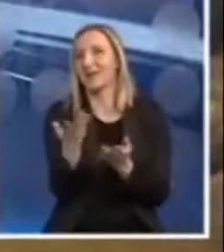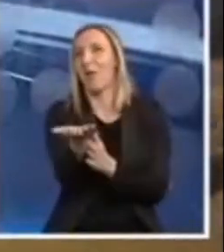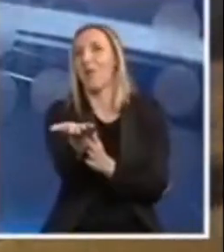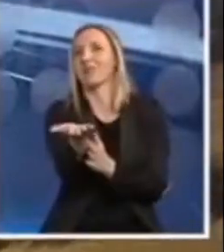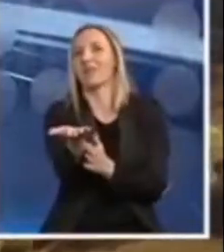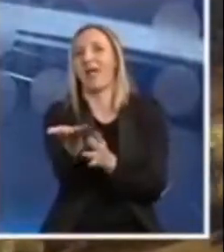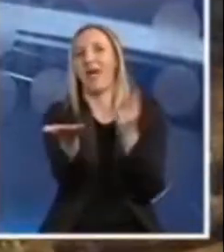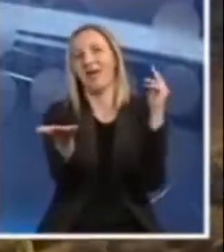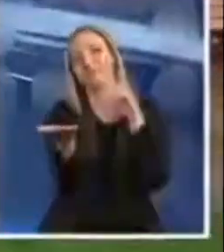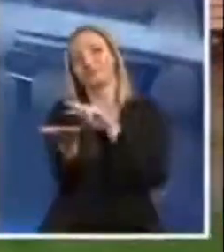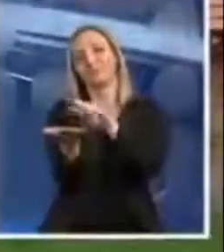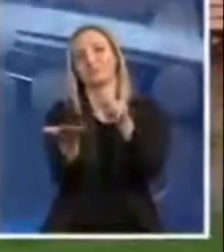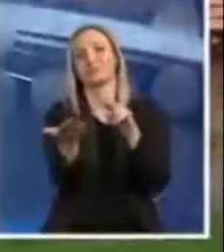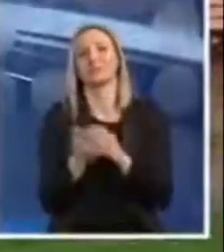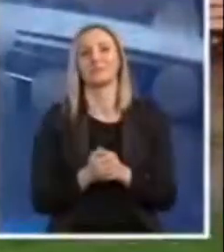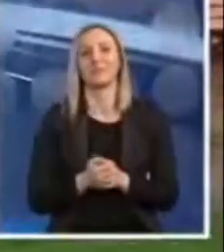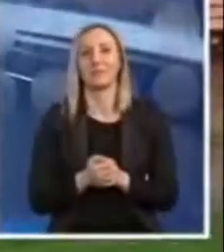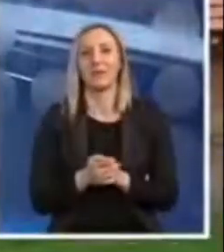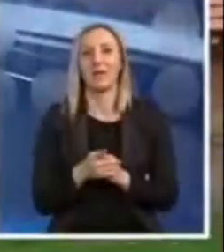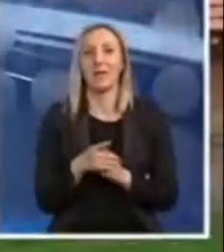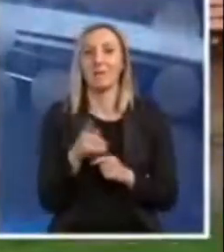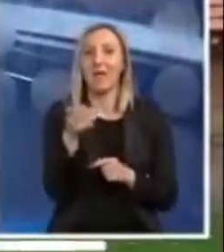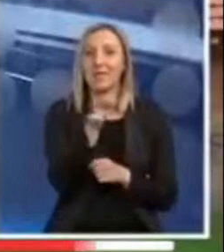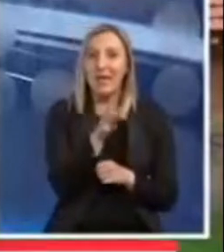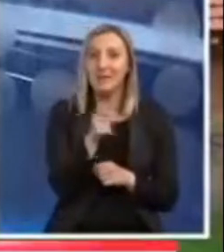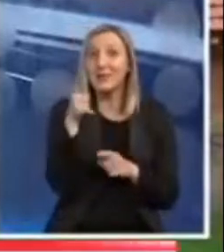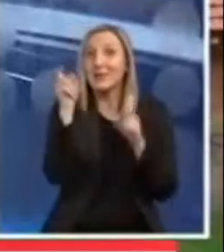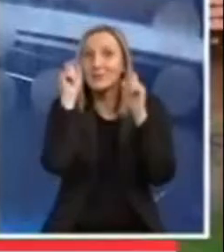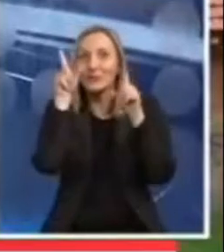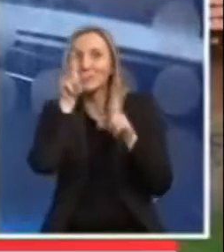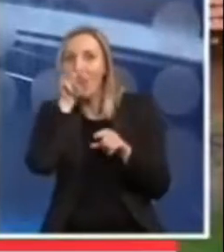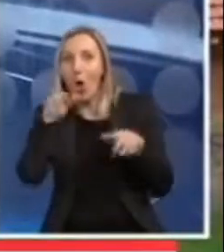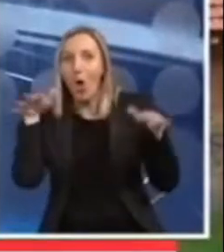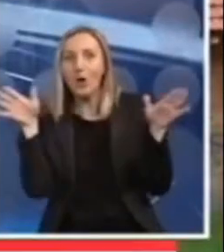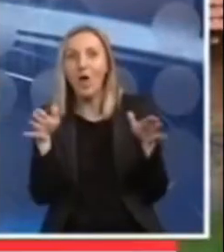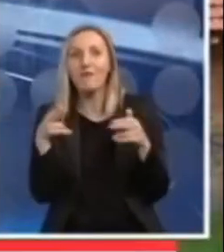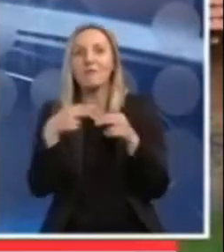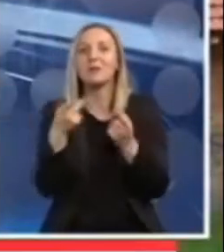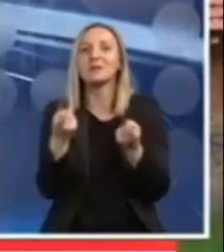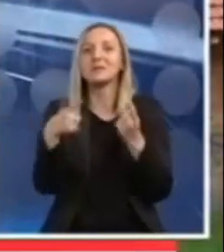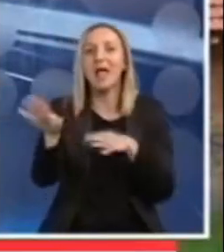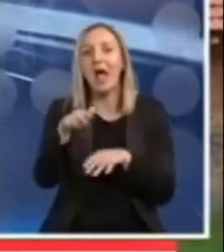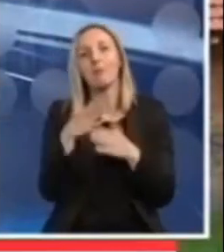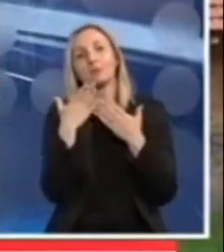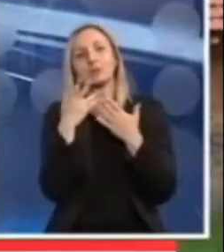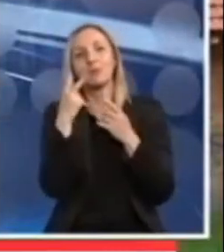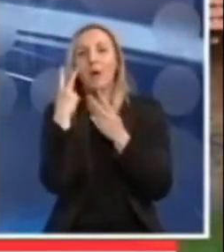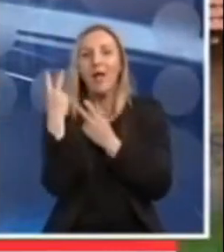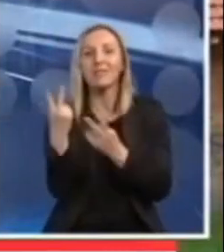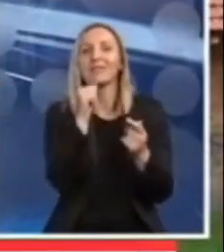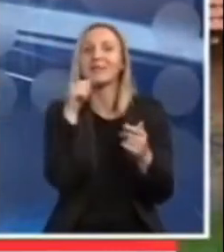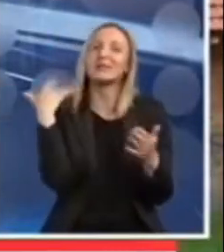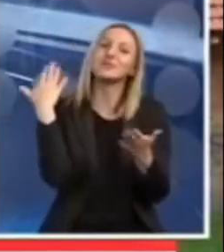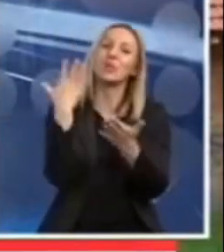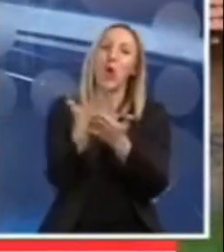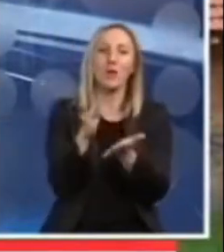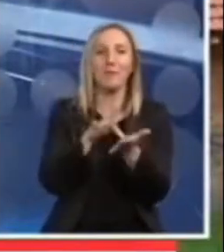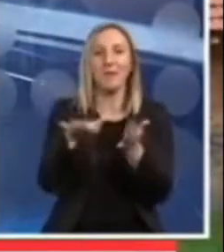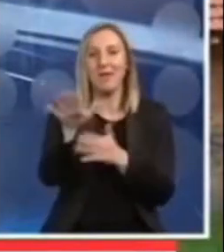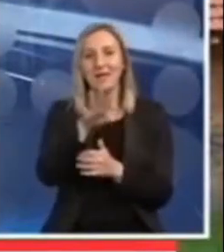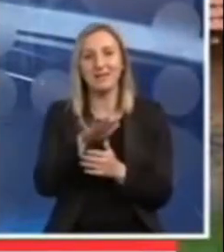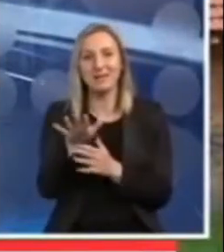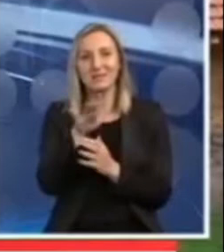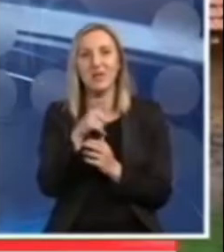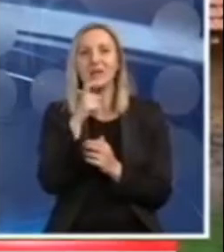kao na dlanu. Posle jezera i čudesnih horlova u susrednom selu lako možete čitati istoriju ovoga kraja, starog